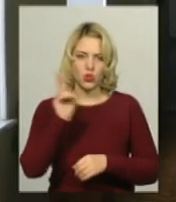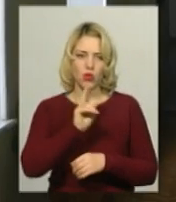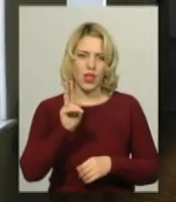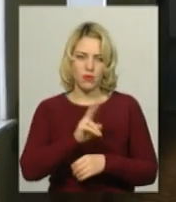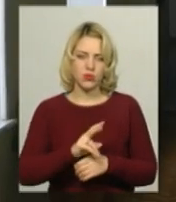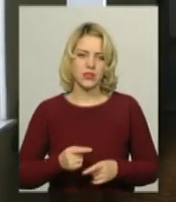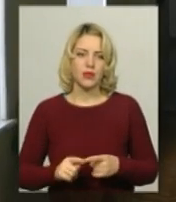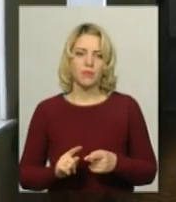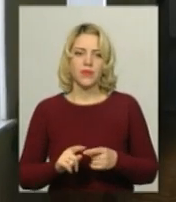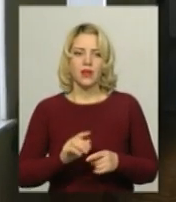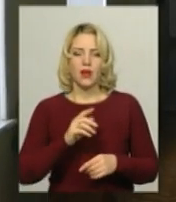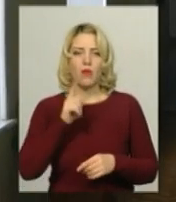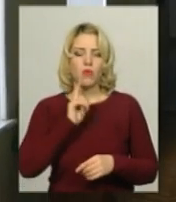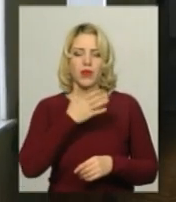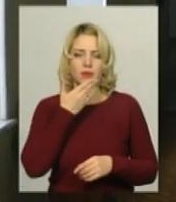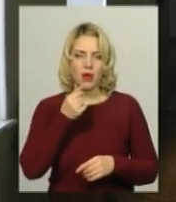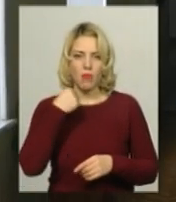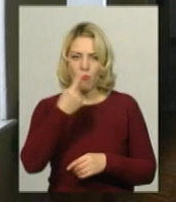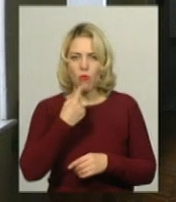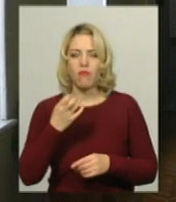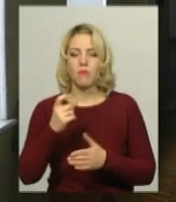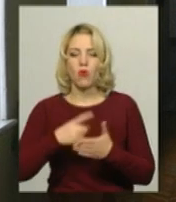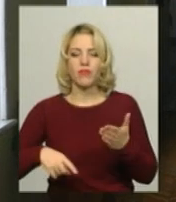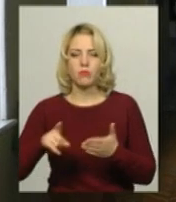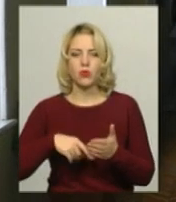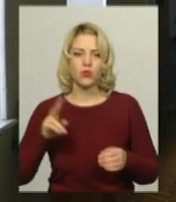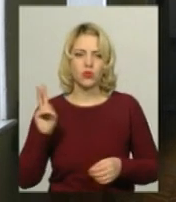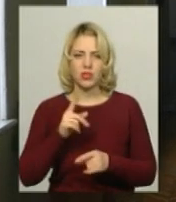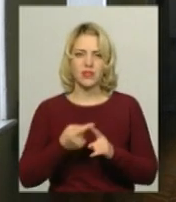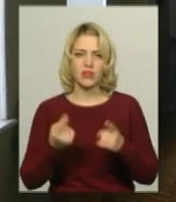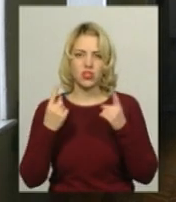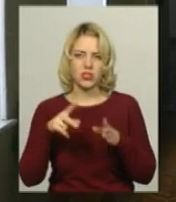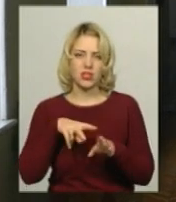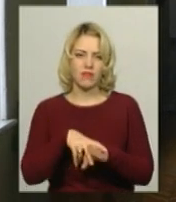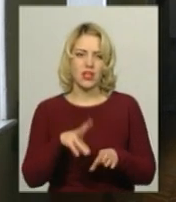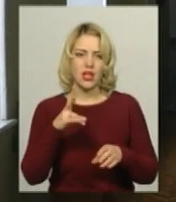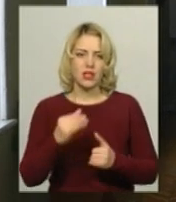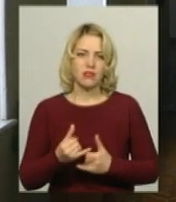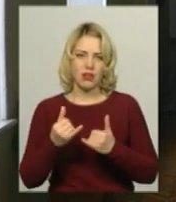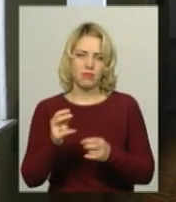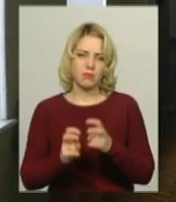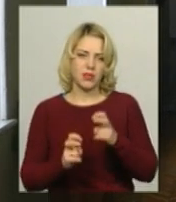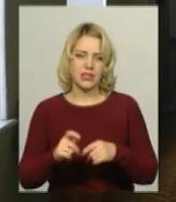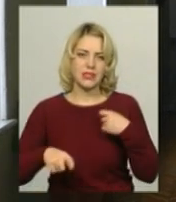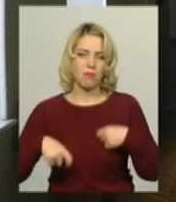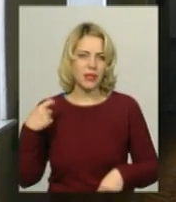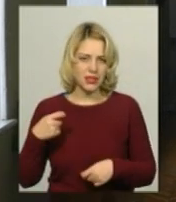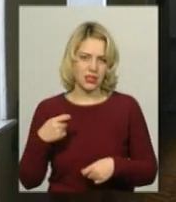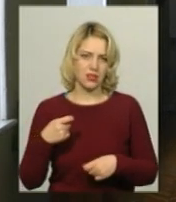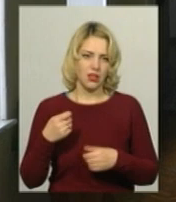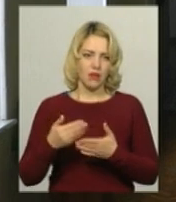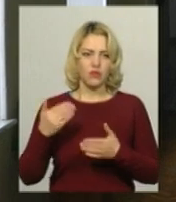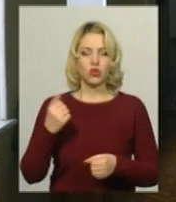не йдеться про відміну нічних тролейбусів, але це є величезне навантаження на підприємства. Збитки від